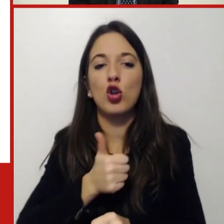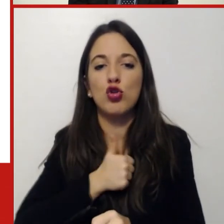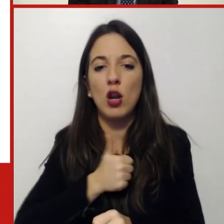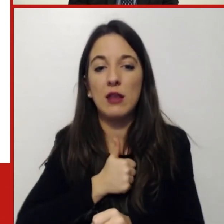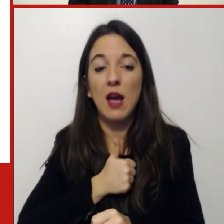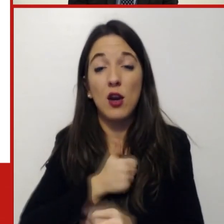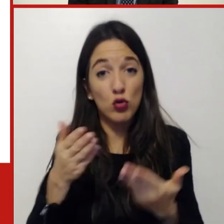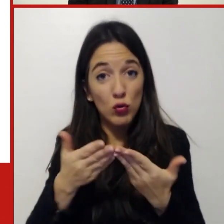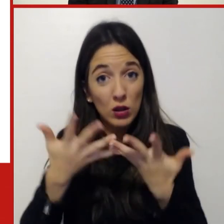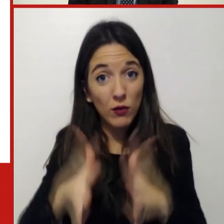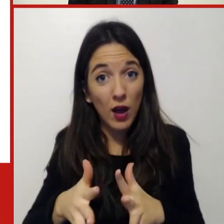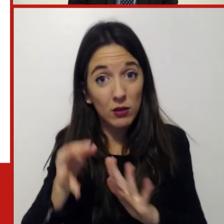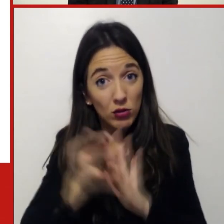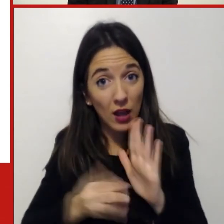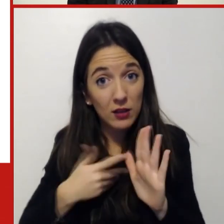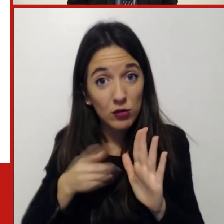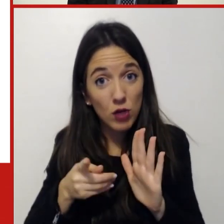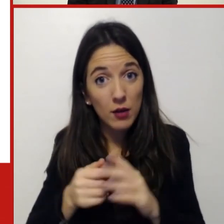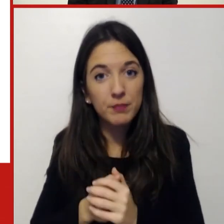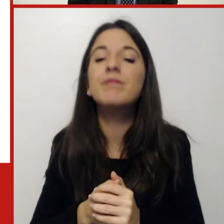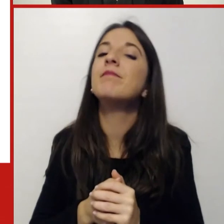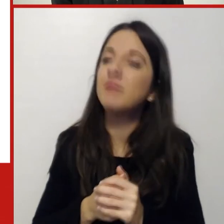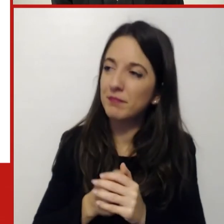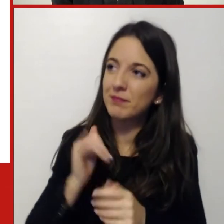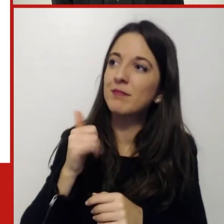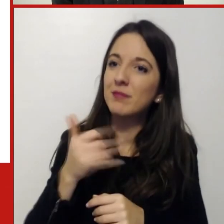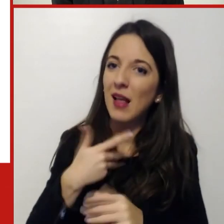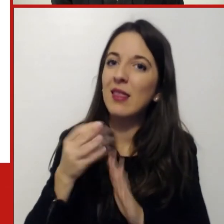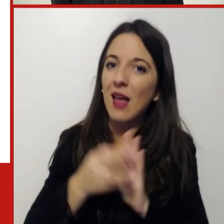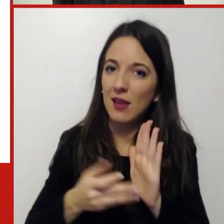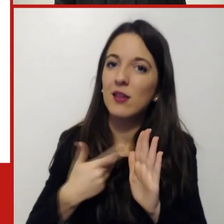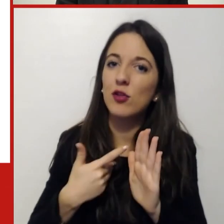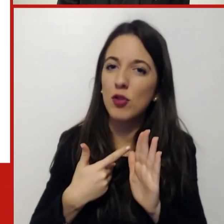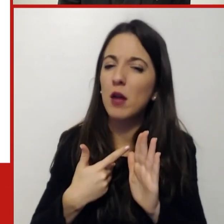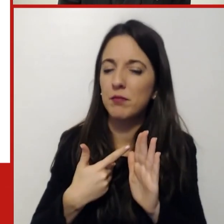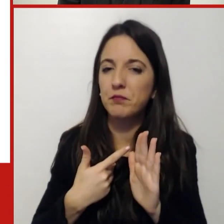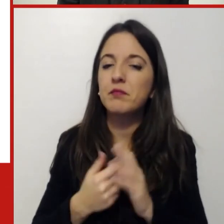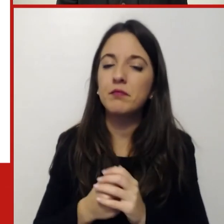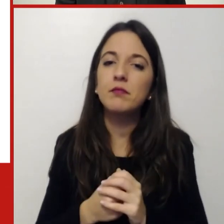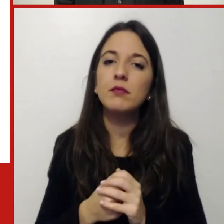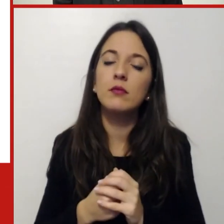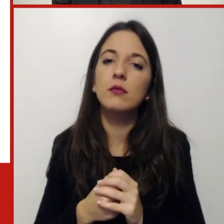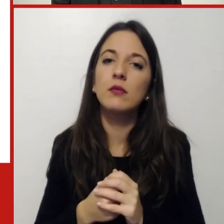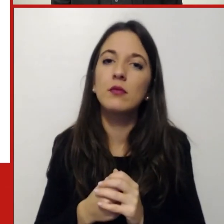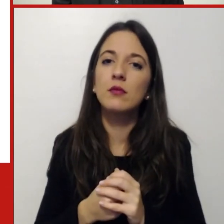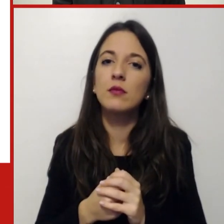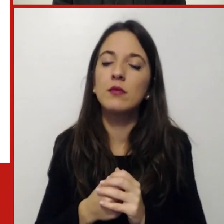senso assolutamente un po' di dati noi li presenteramo come vi dicevo l'aumento di